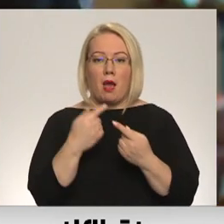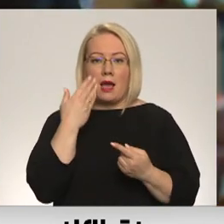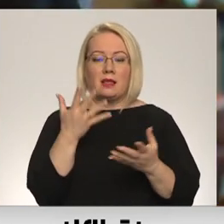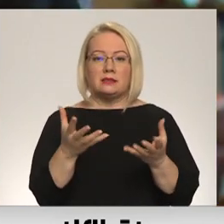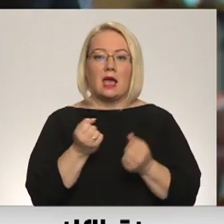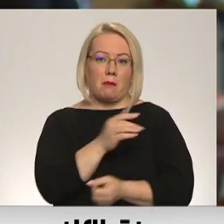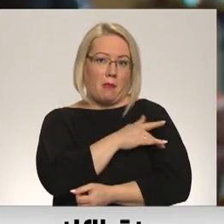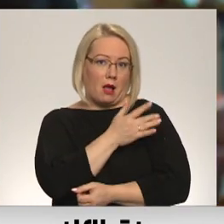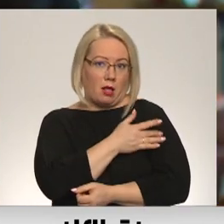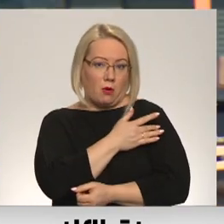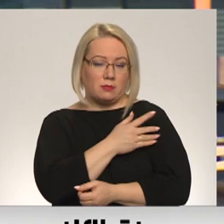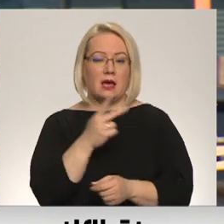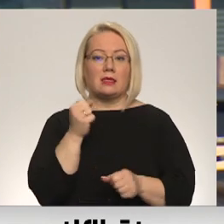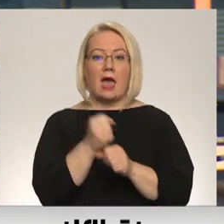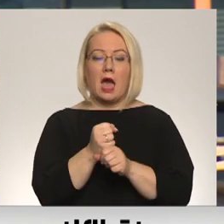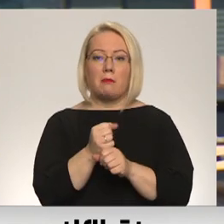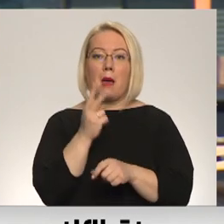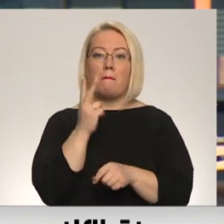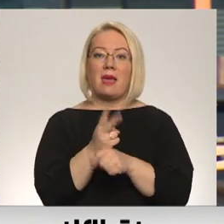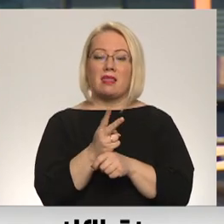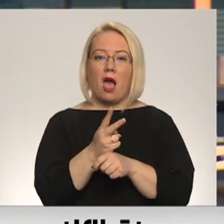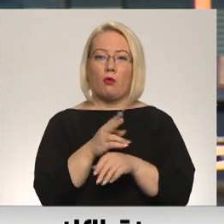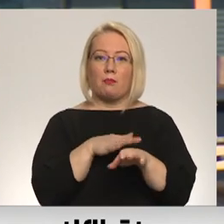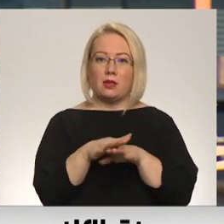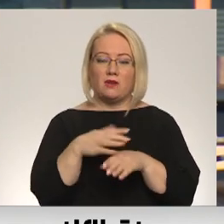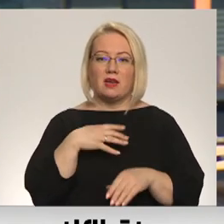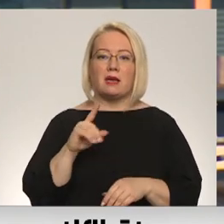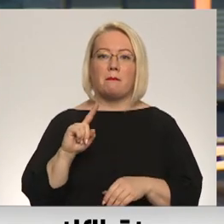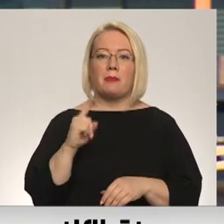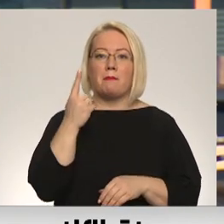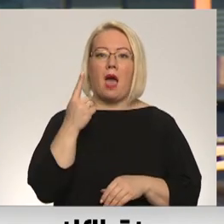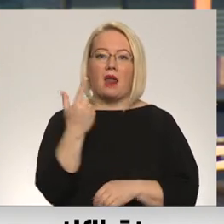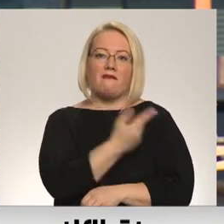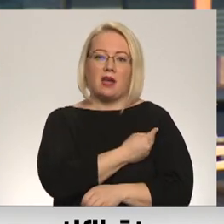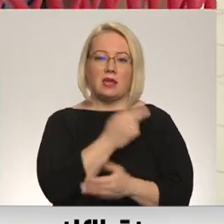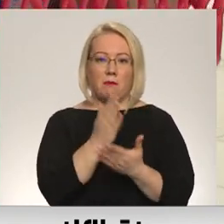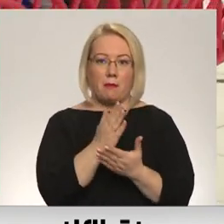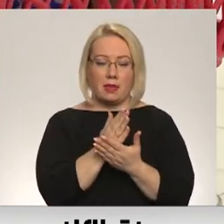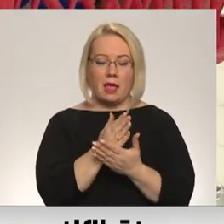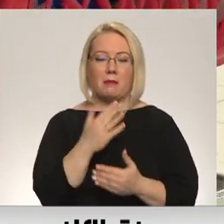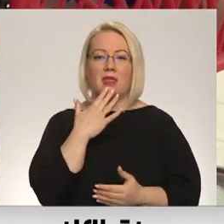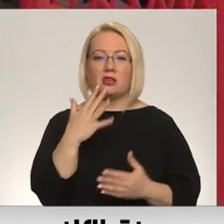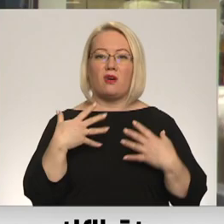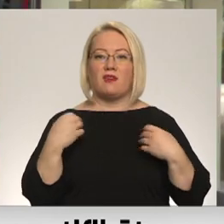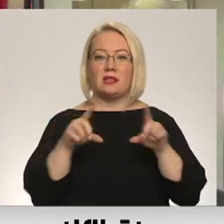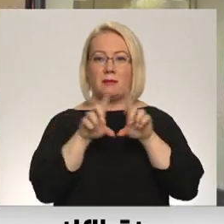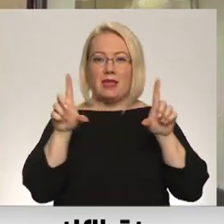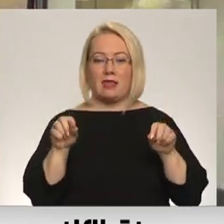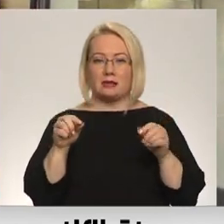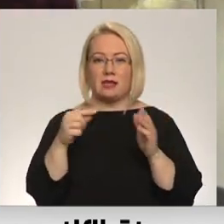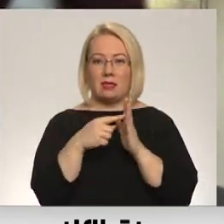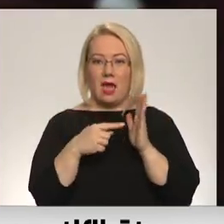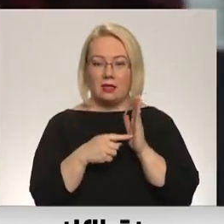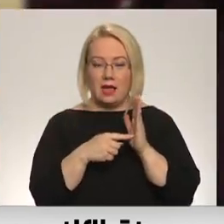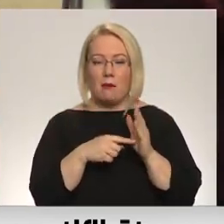pienākuma pildīšanai saglabājas prasība pēc pabeigtas primārās vakcinācijas. Pēc Nacionālā dienas datiem 15. februārī 180